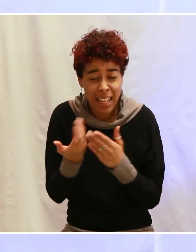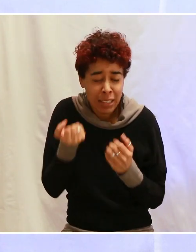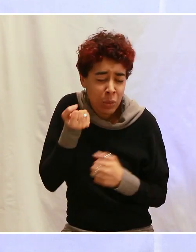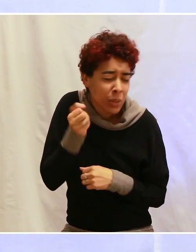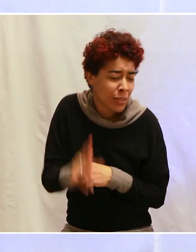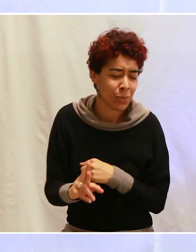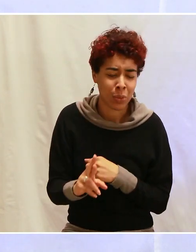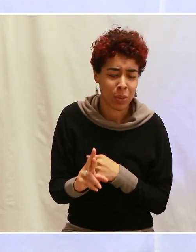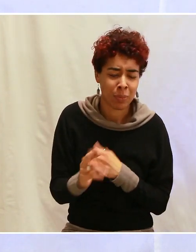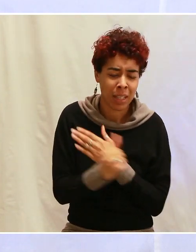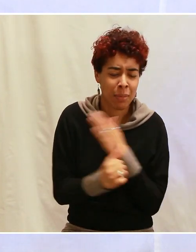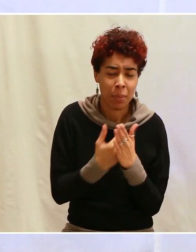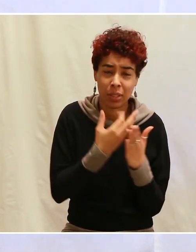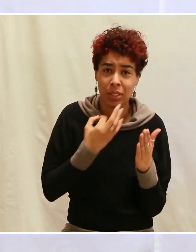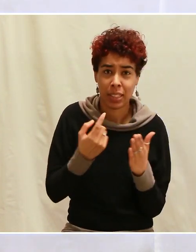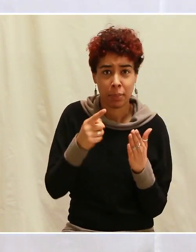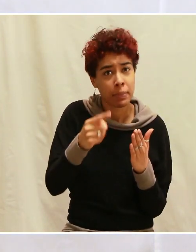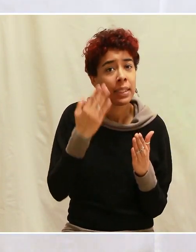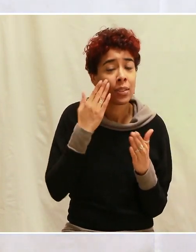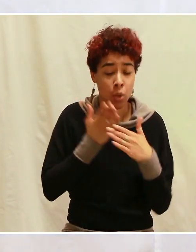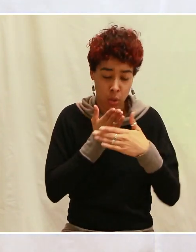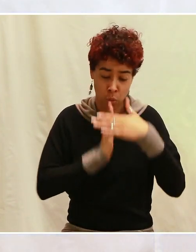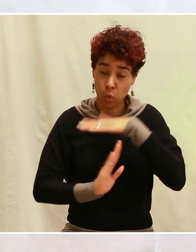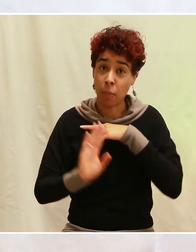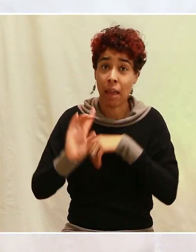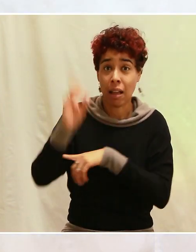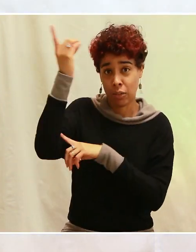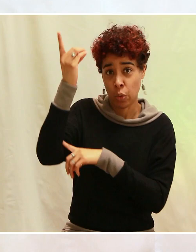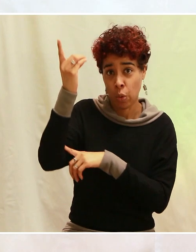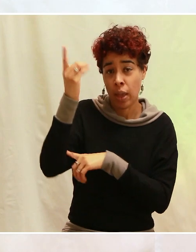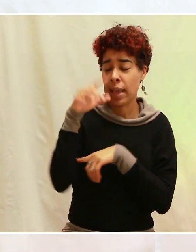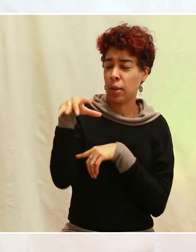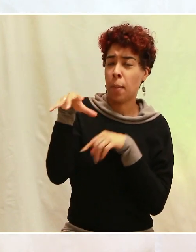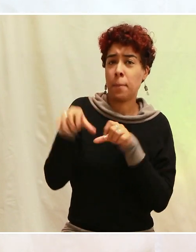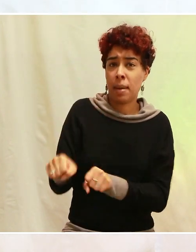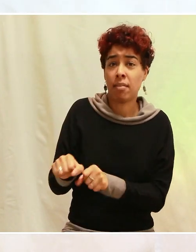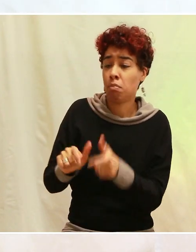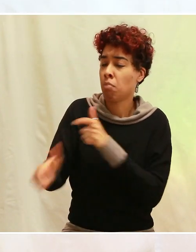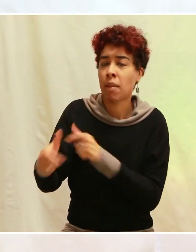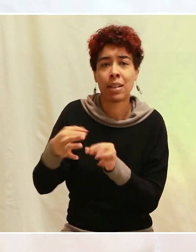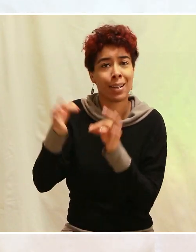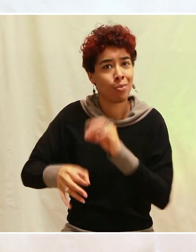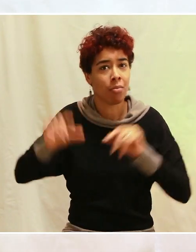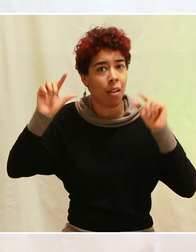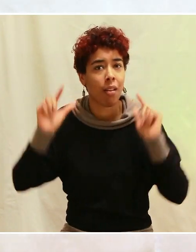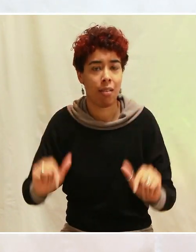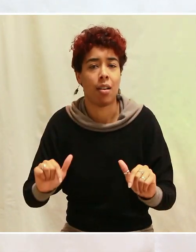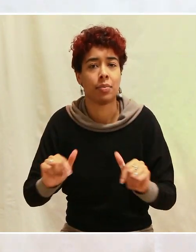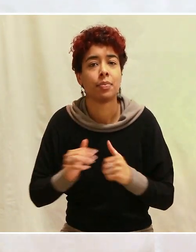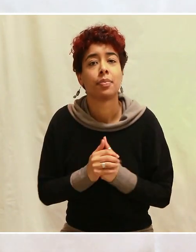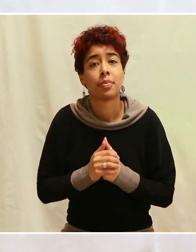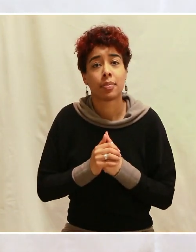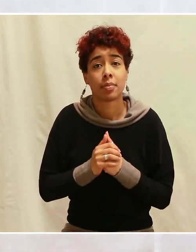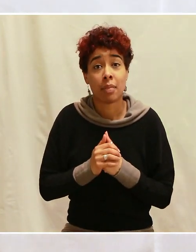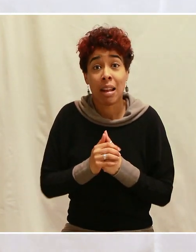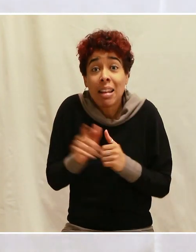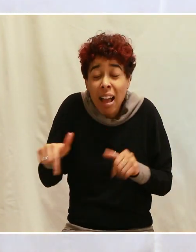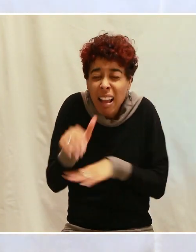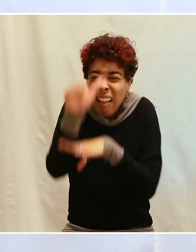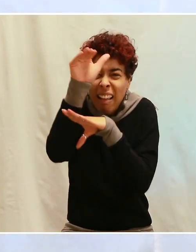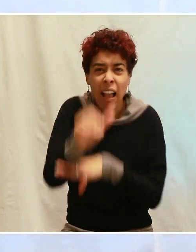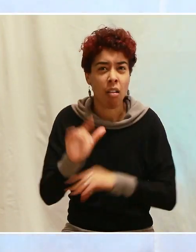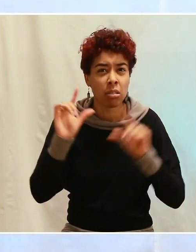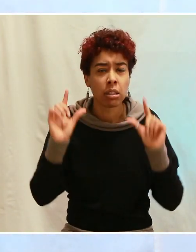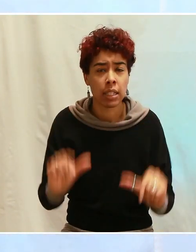les Écritures. C'est que Dieu te dit, si tu te soumets et que tu résistes, le résultat est garanti. Sais-tu que tu marches dans une garantie avec Dieu